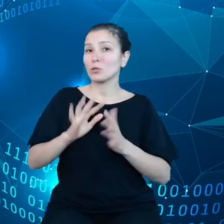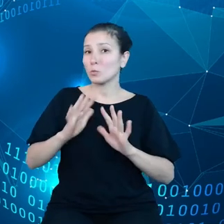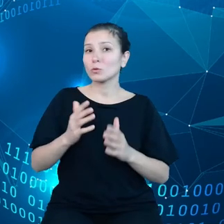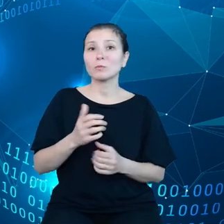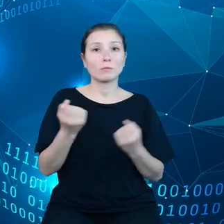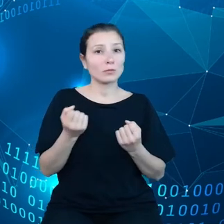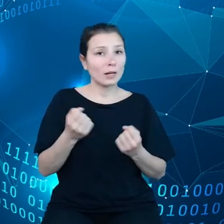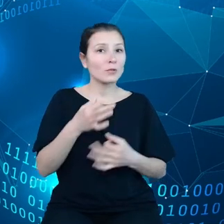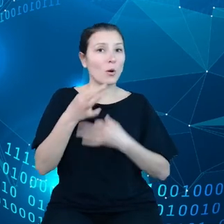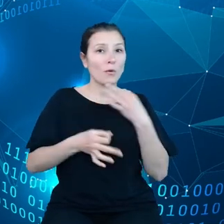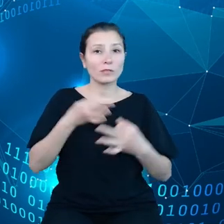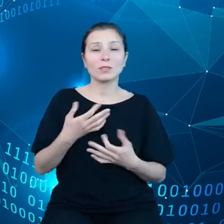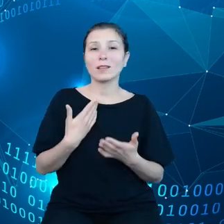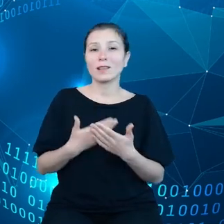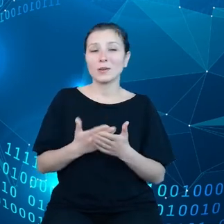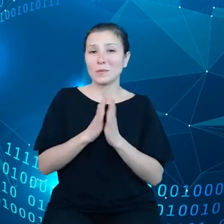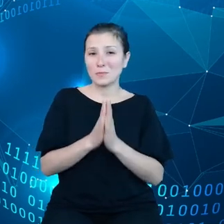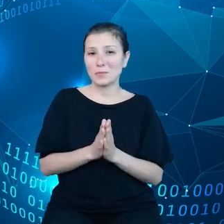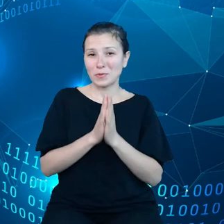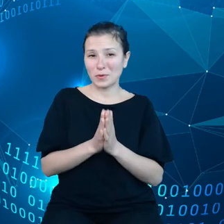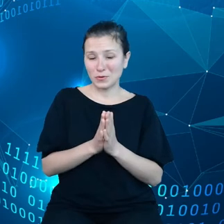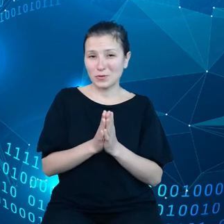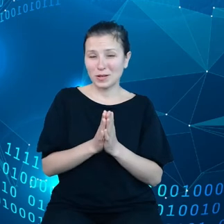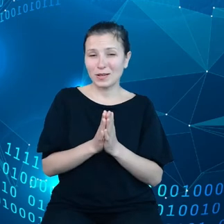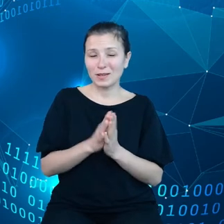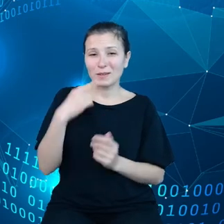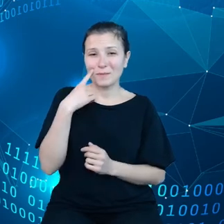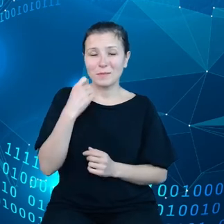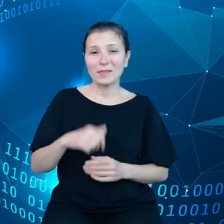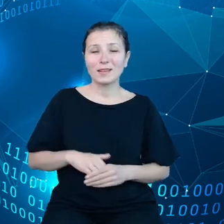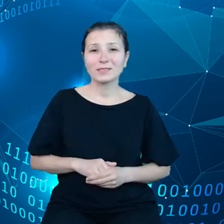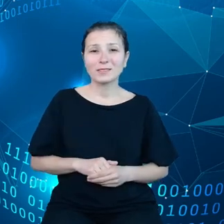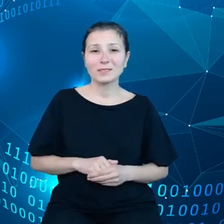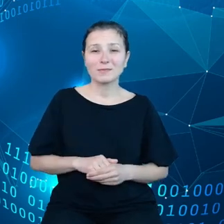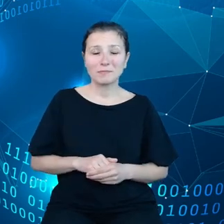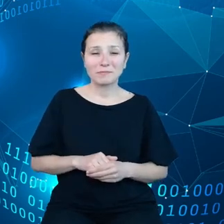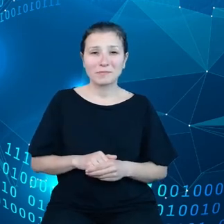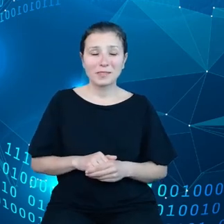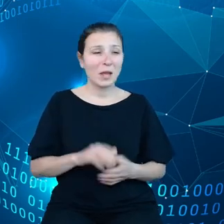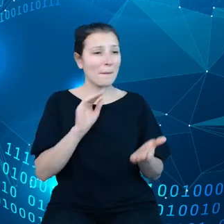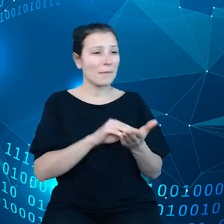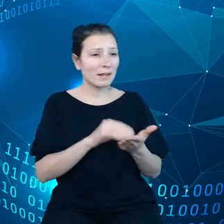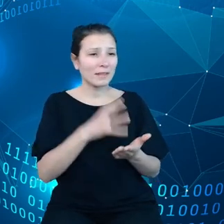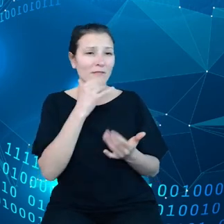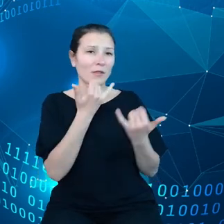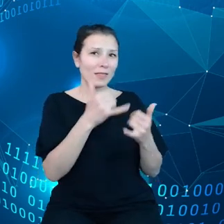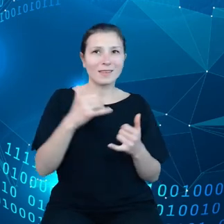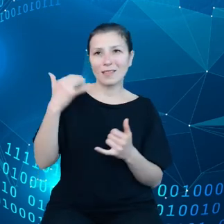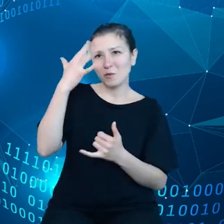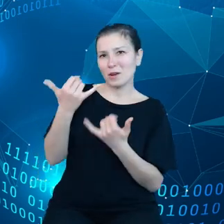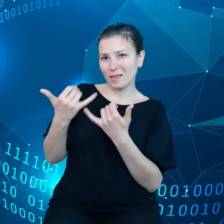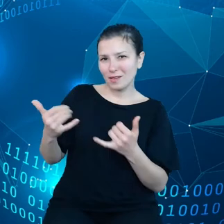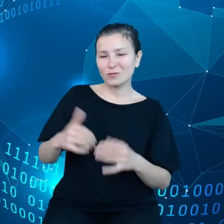proszę tutaj wziąć poprawkę na to, że teoria może się różnić bardzo mocno od